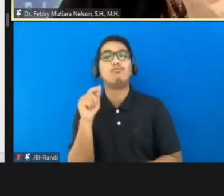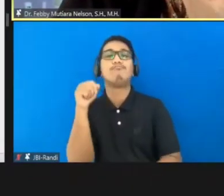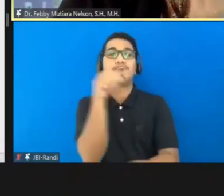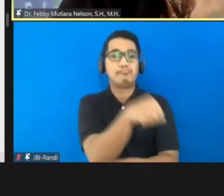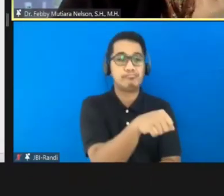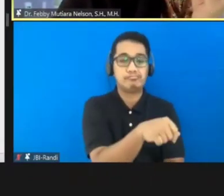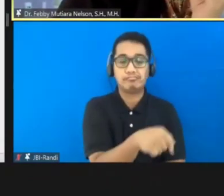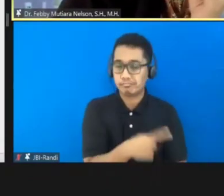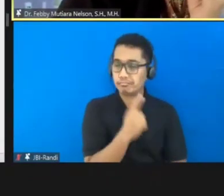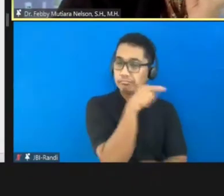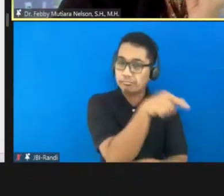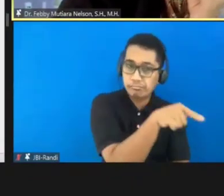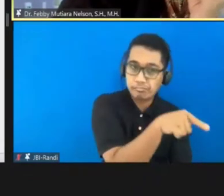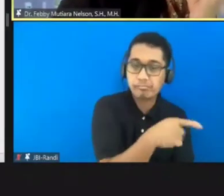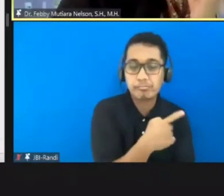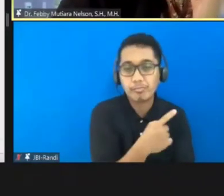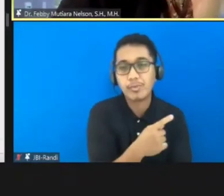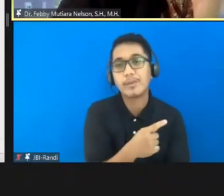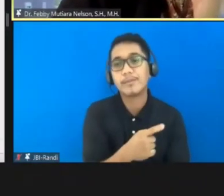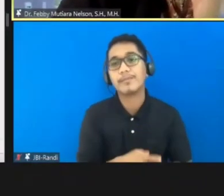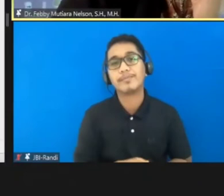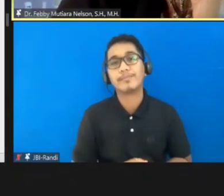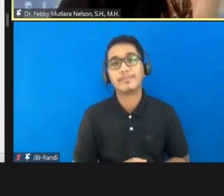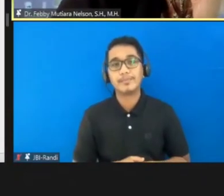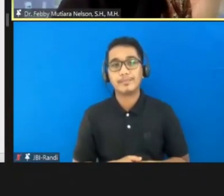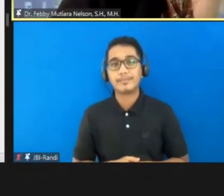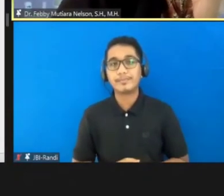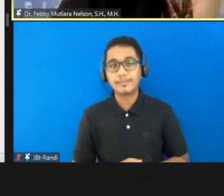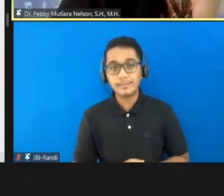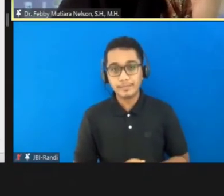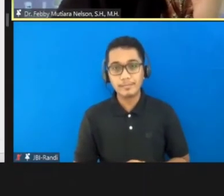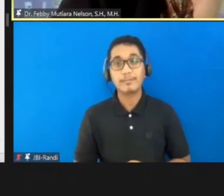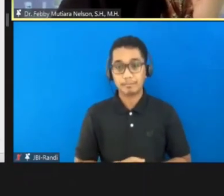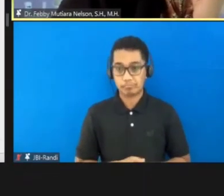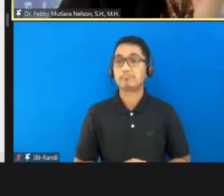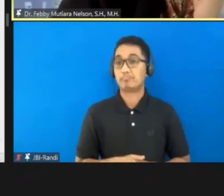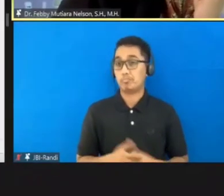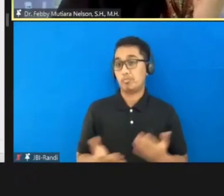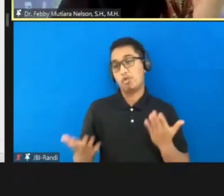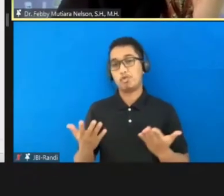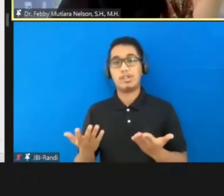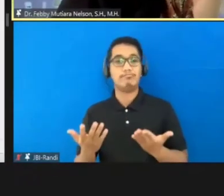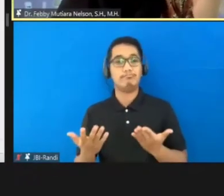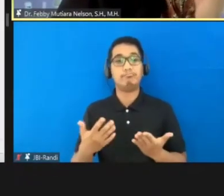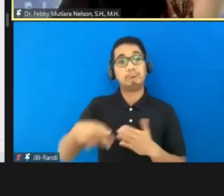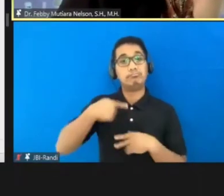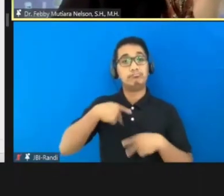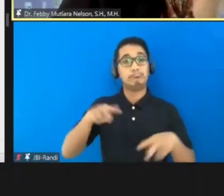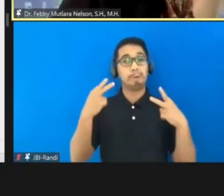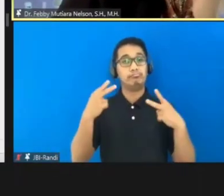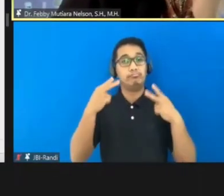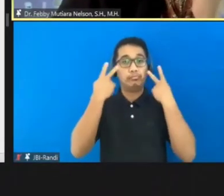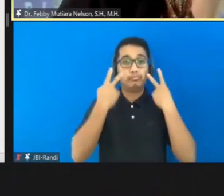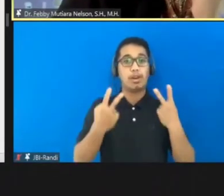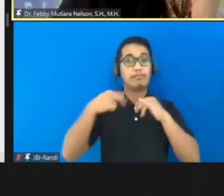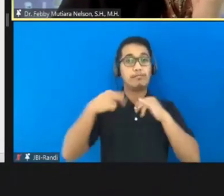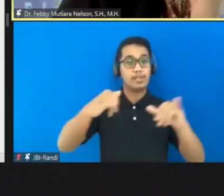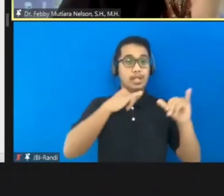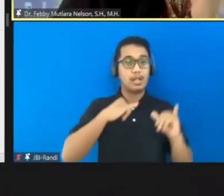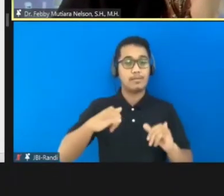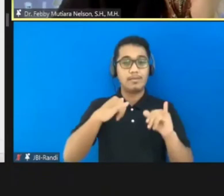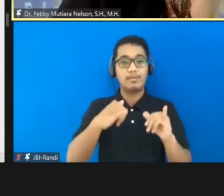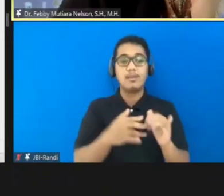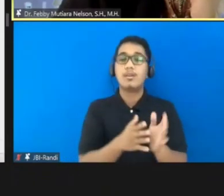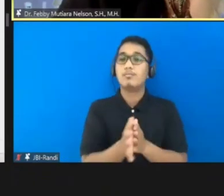gitu ya, tanpa melihat sisi korban. ini harus menjadi catatan kita. Kemudian motivasi utama negosiasi